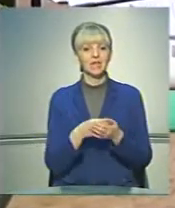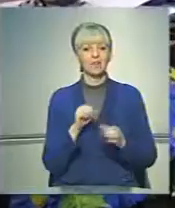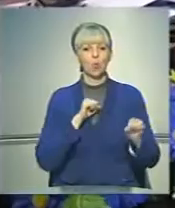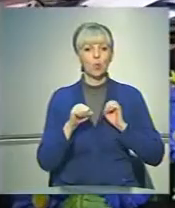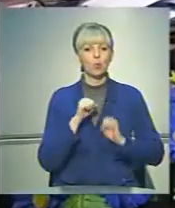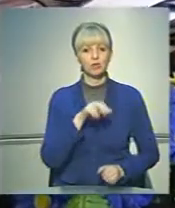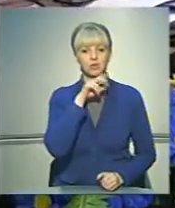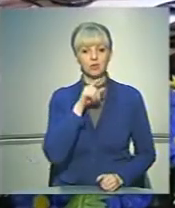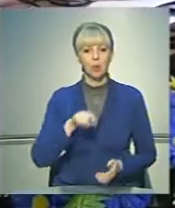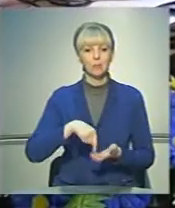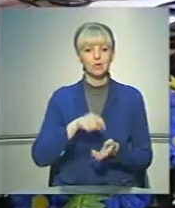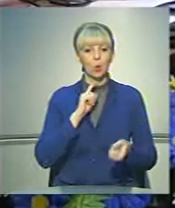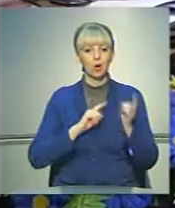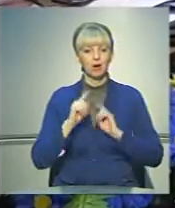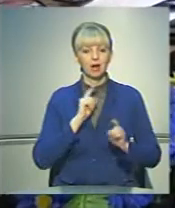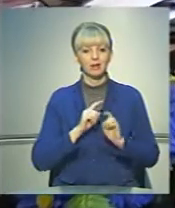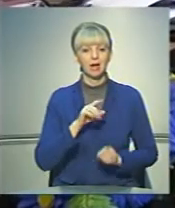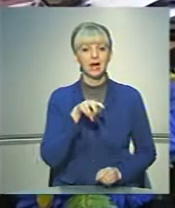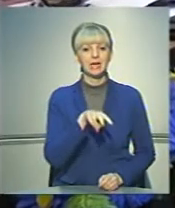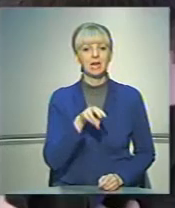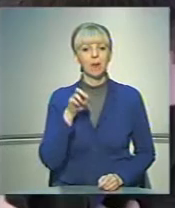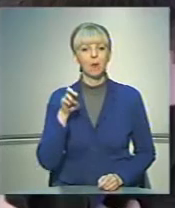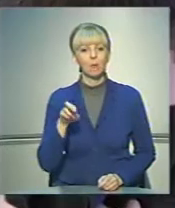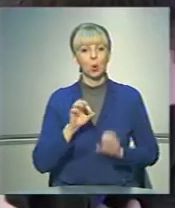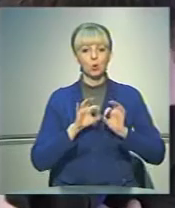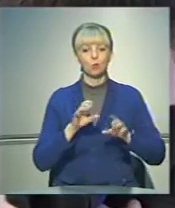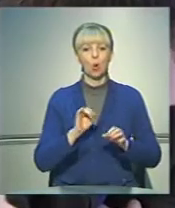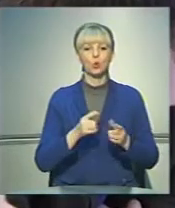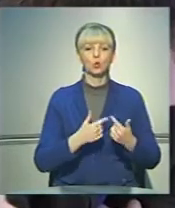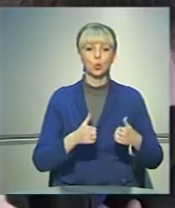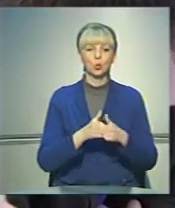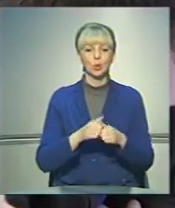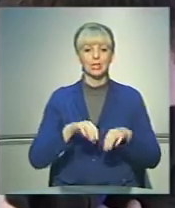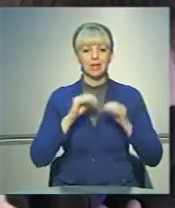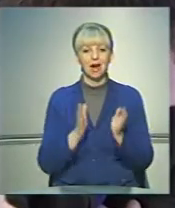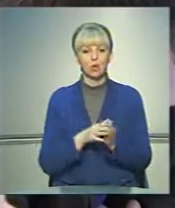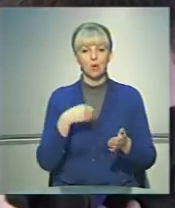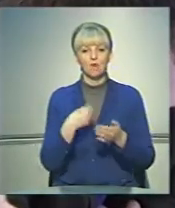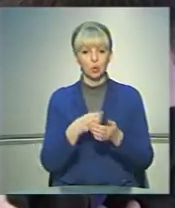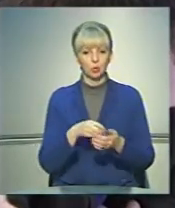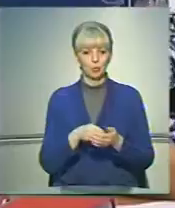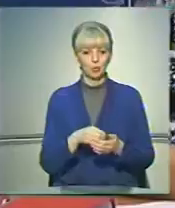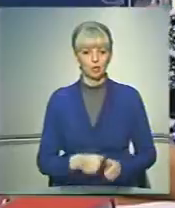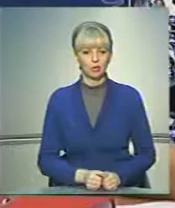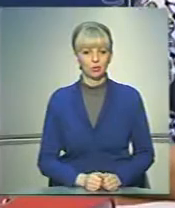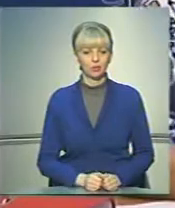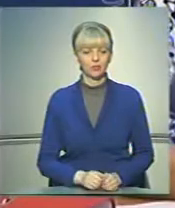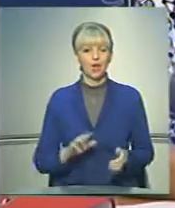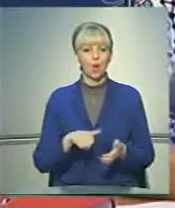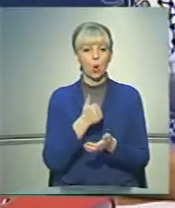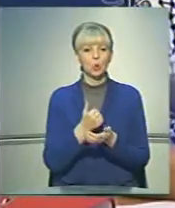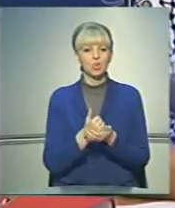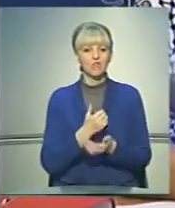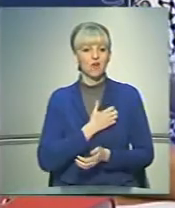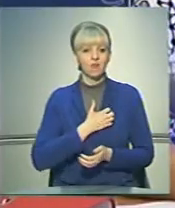управління Чернівецької міської ради Лівія Бамбуляк розповіла про структуру загального фонду бюджету. Основна